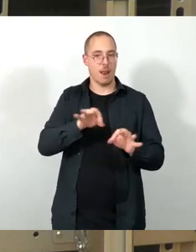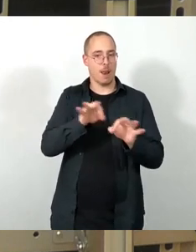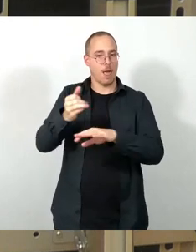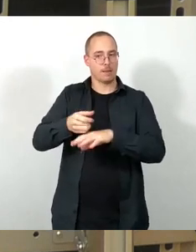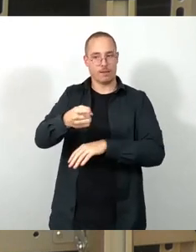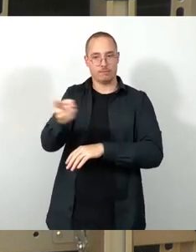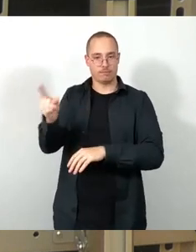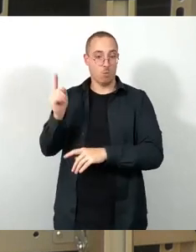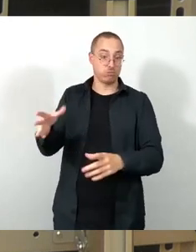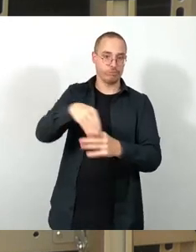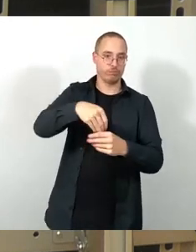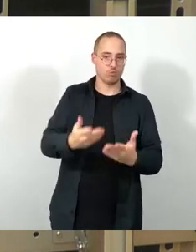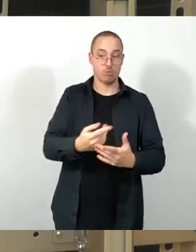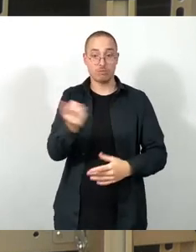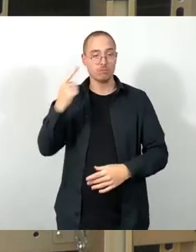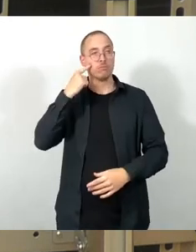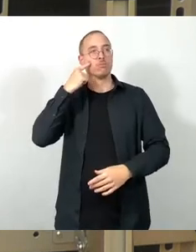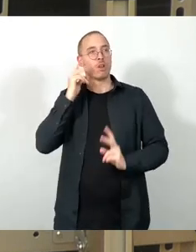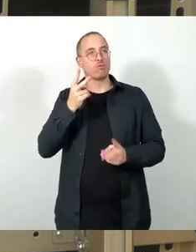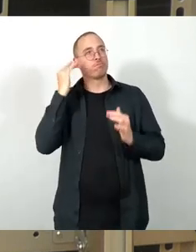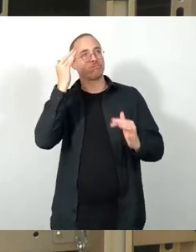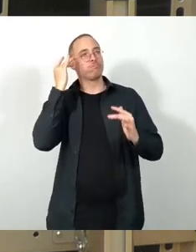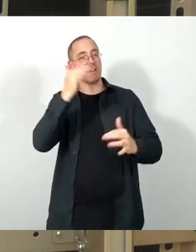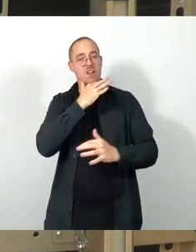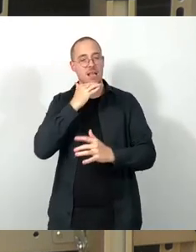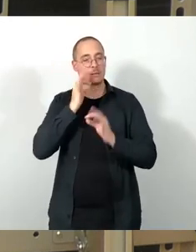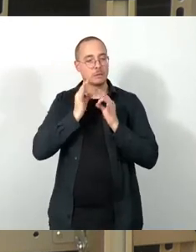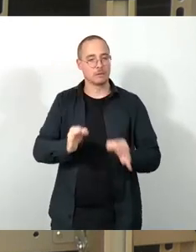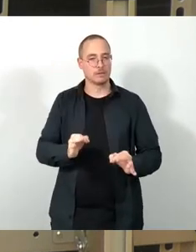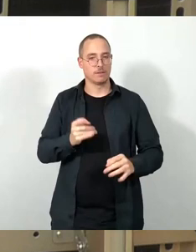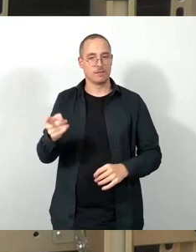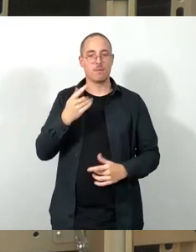das Mehrgenerationenhaus Riesa e.V.